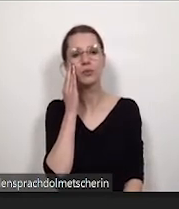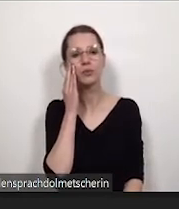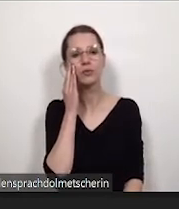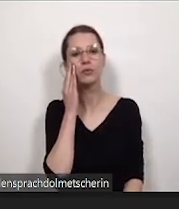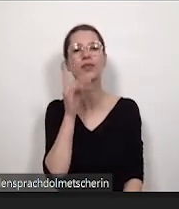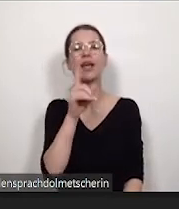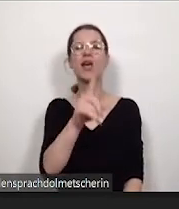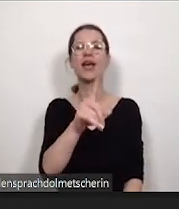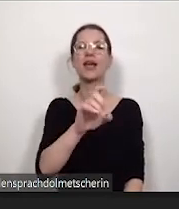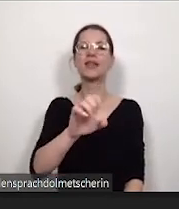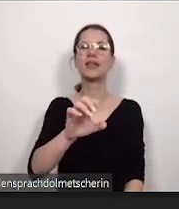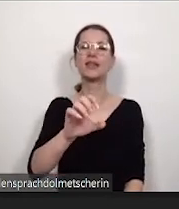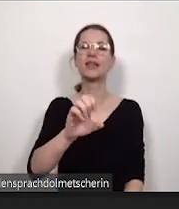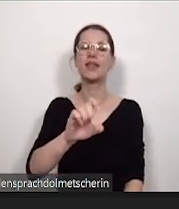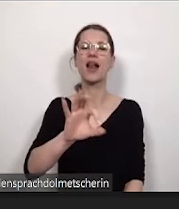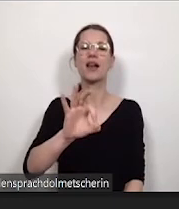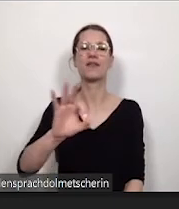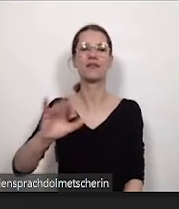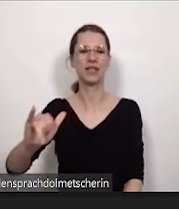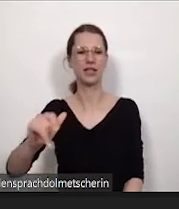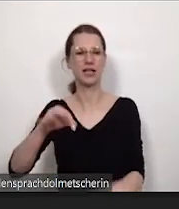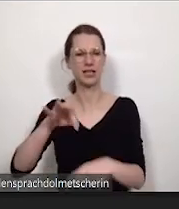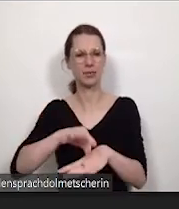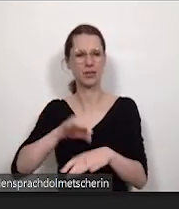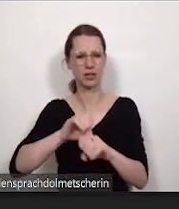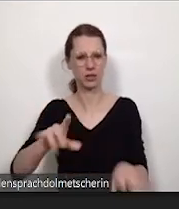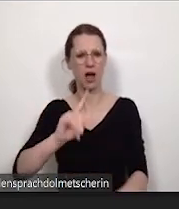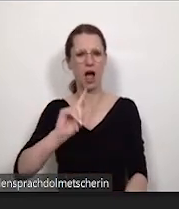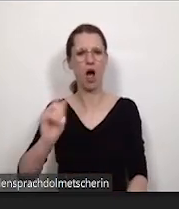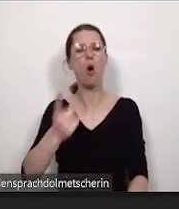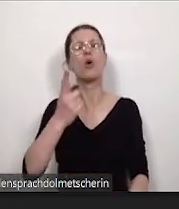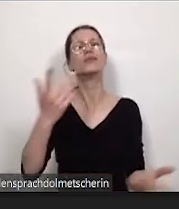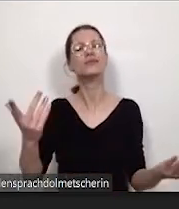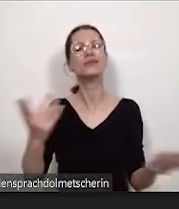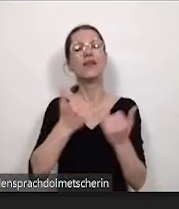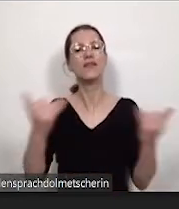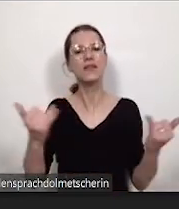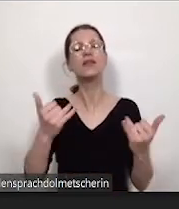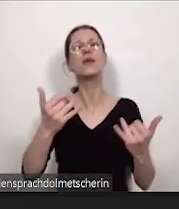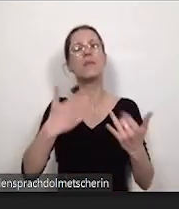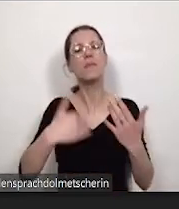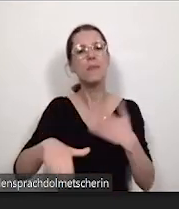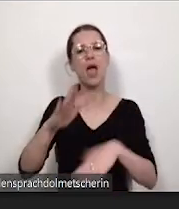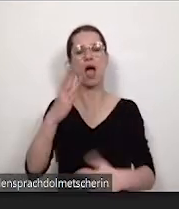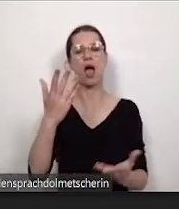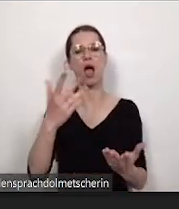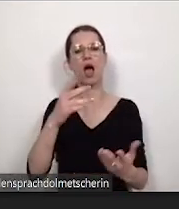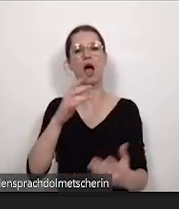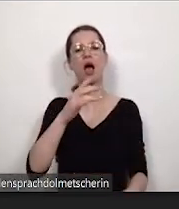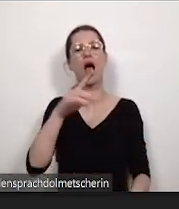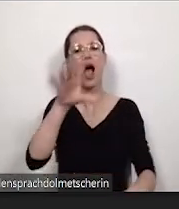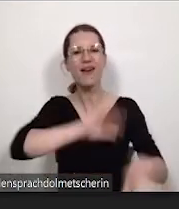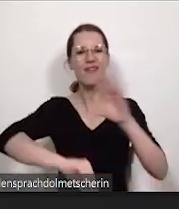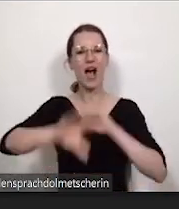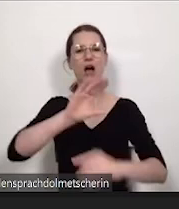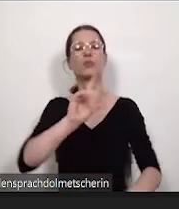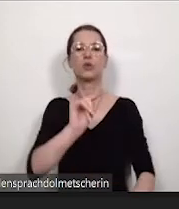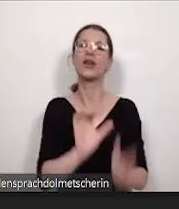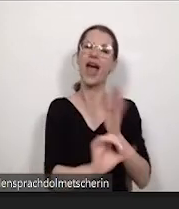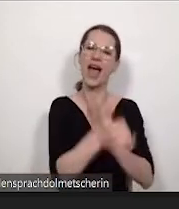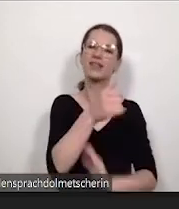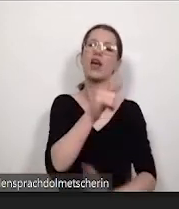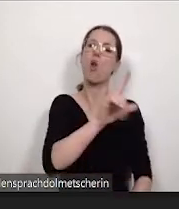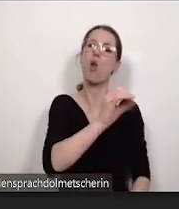spielerischen Sensibilisierung durch Erfahrbarkeit von Beeinträchtigungen das Serious Game Lolas erstes Semester, wo wir das vorstellen. Und dann